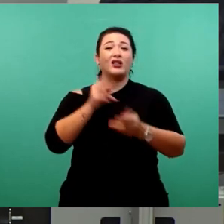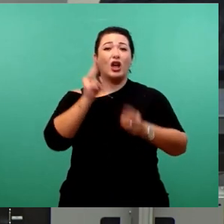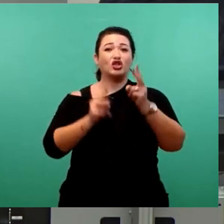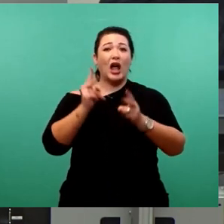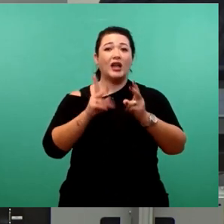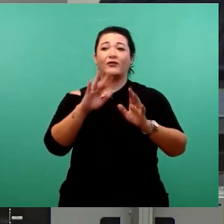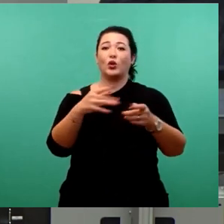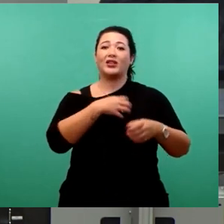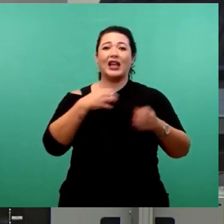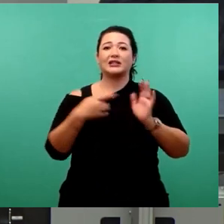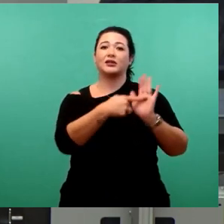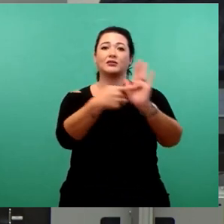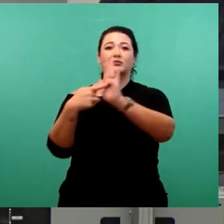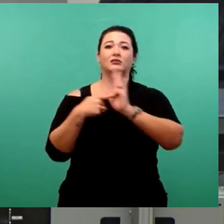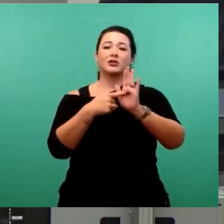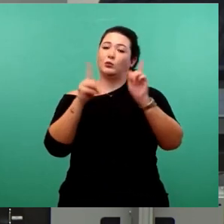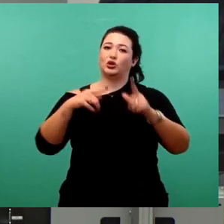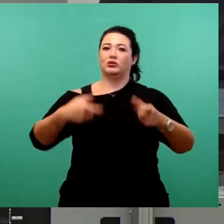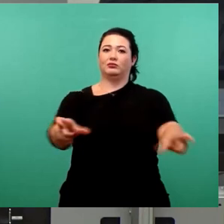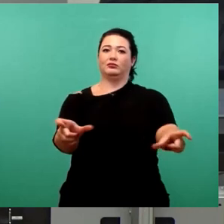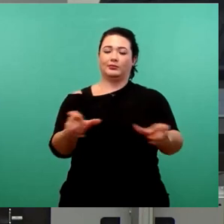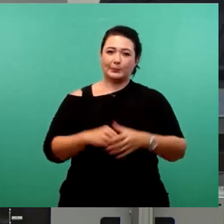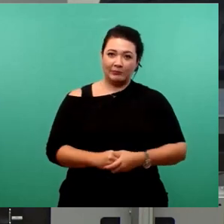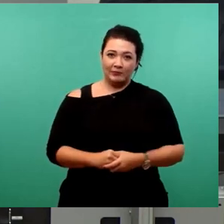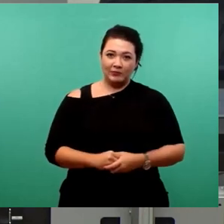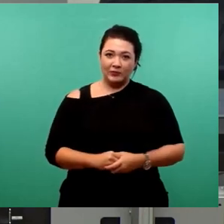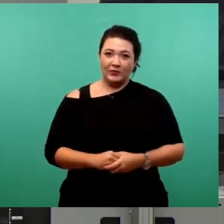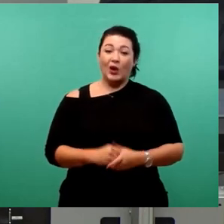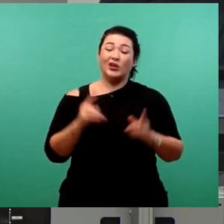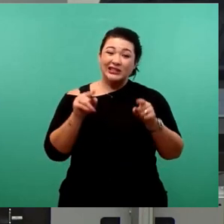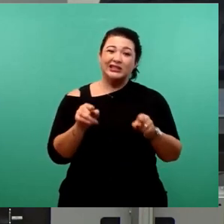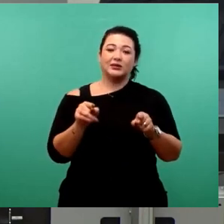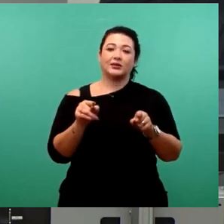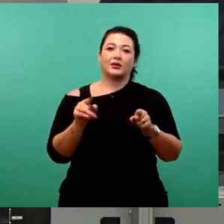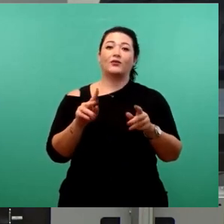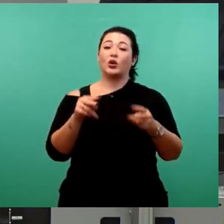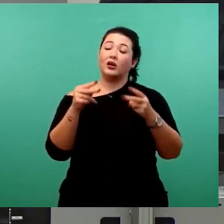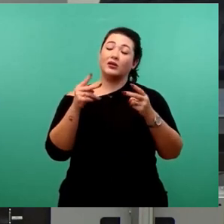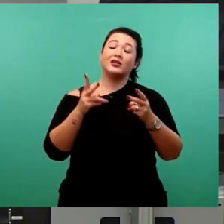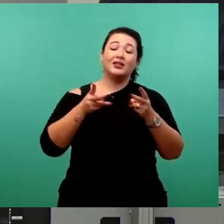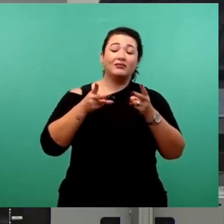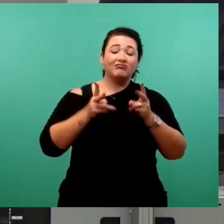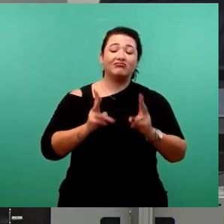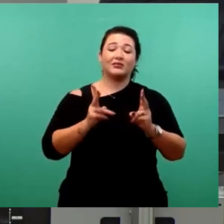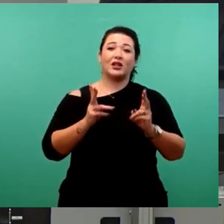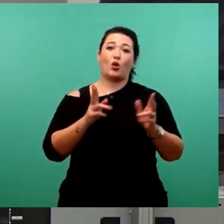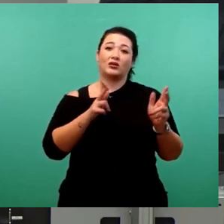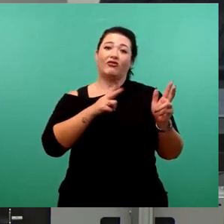Ansehen Dresdens und der Demokratie überhaupt abzuwenden. Und meine Damen und Herren, das sind richtige und das sind ehrenwerte Ziele. Aber